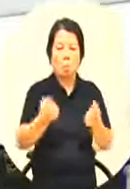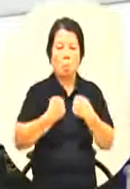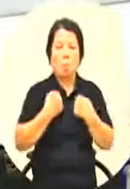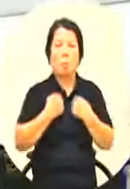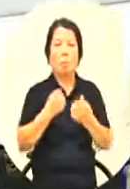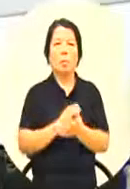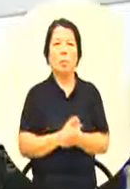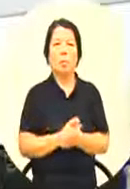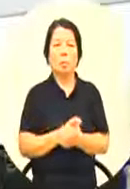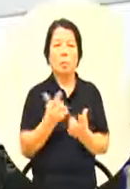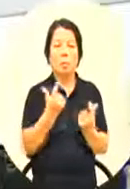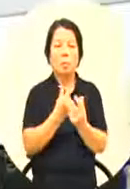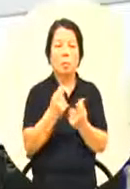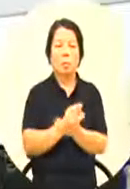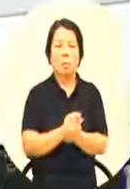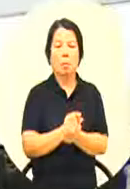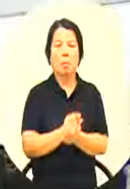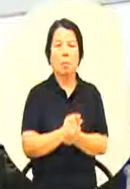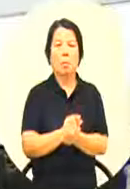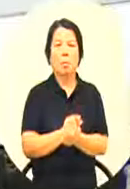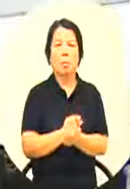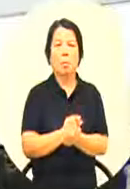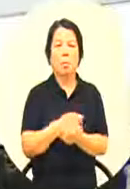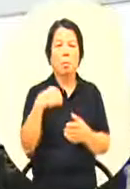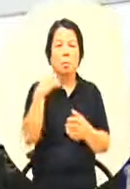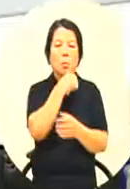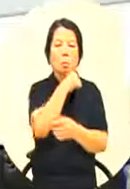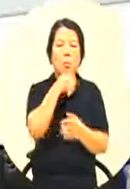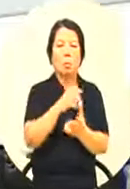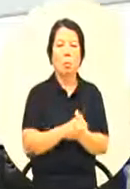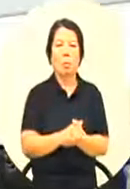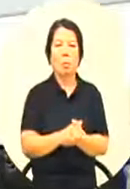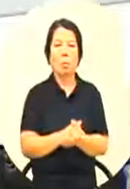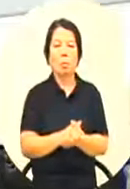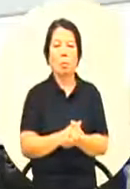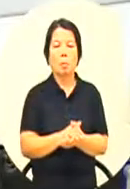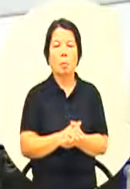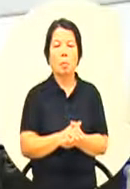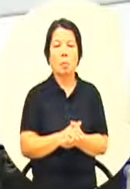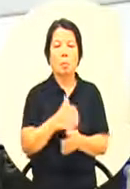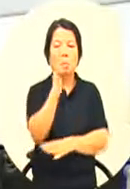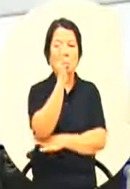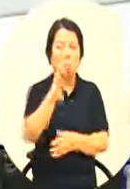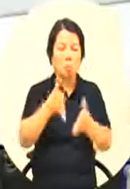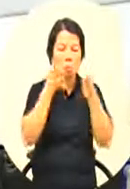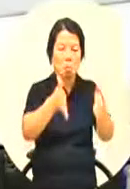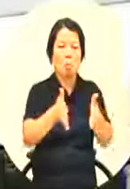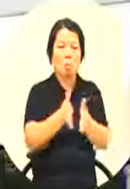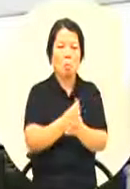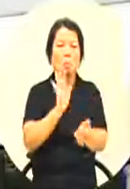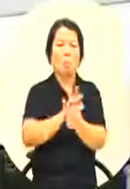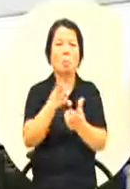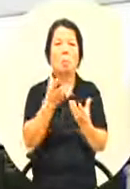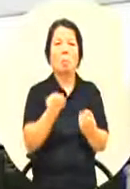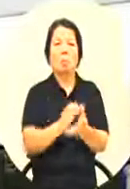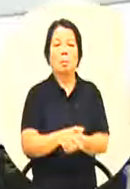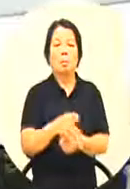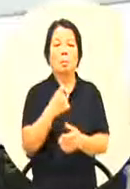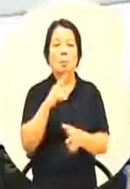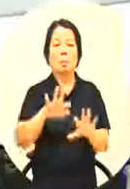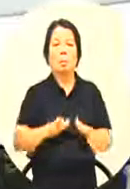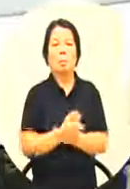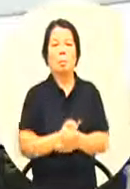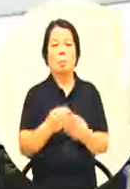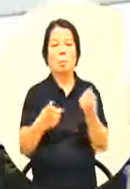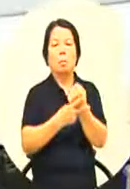这好像都看不到我们台湾在这一块方面注重了什么尤其在这一次礼乐奥运